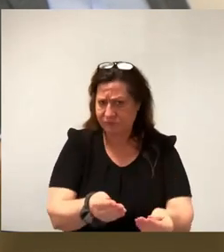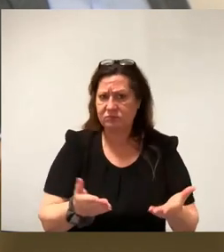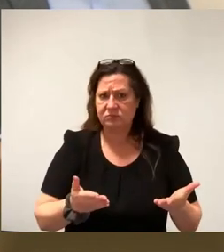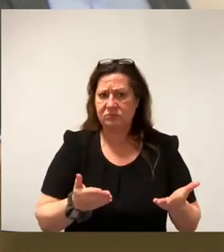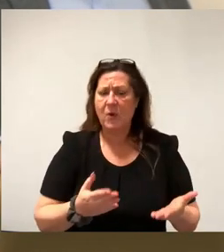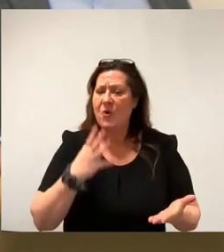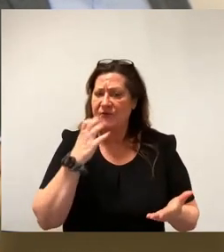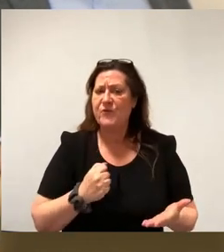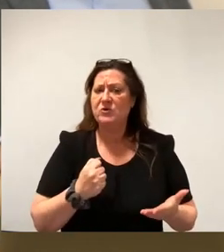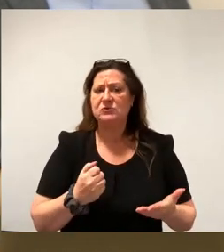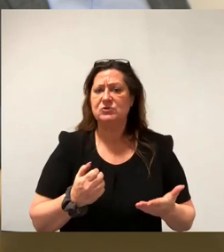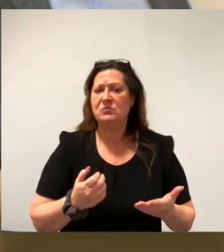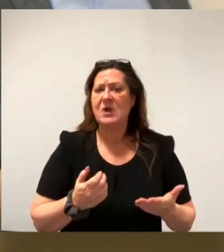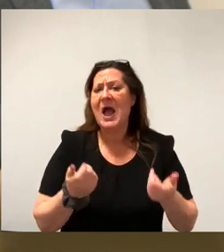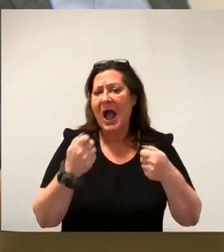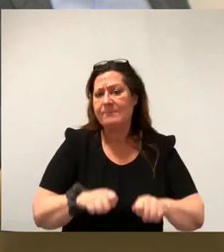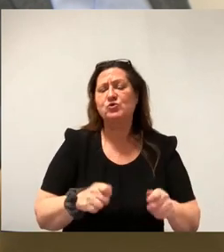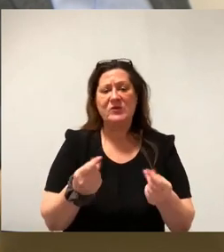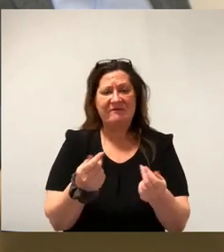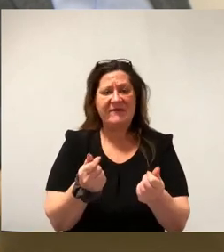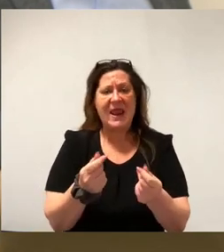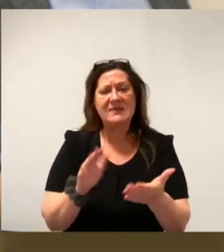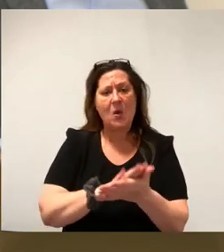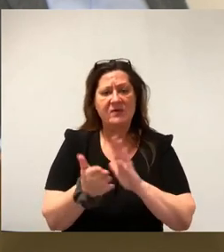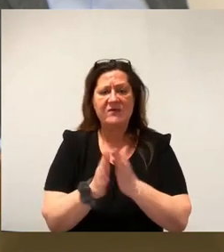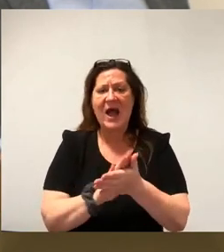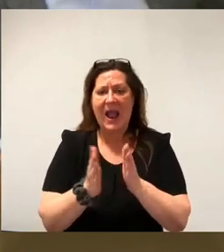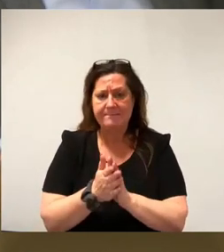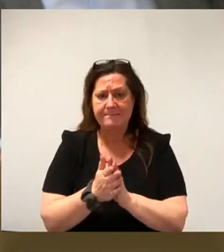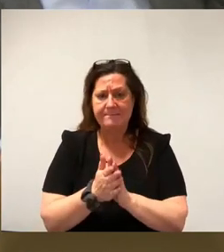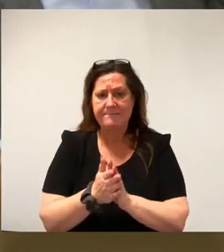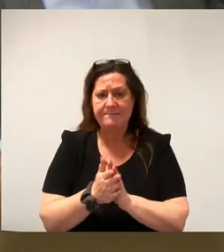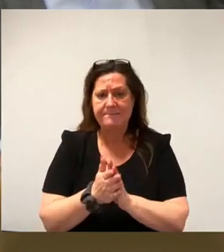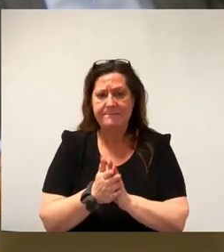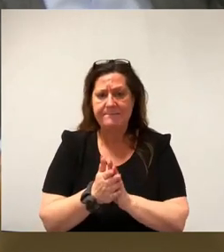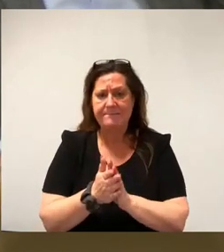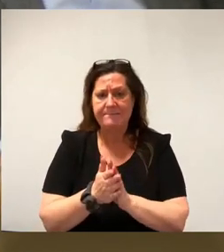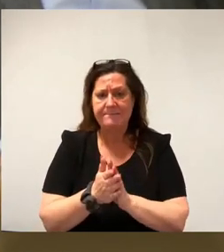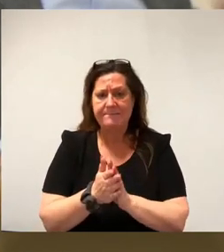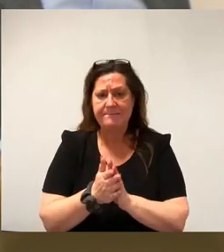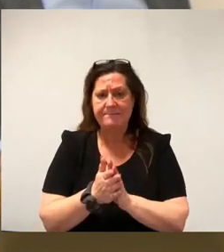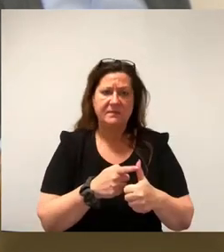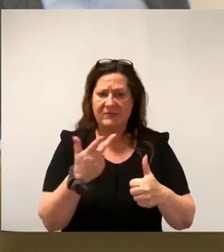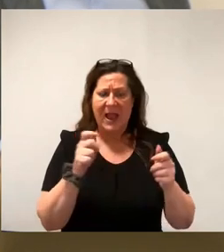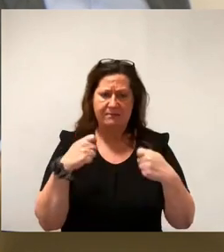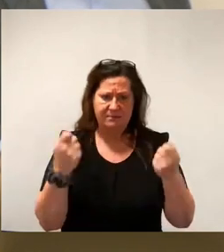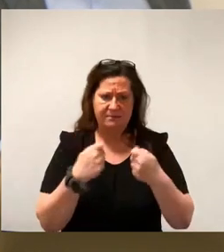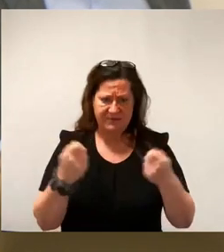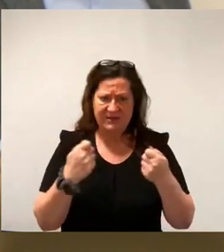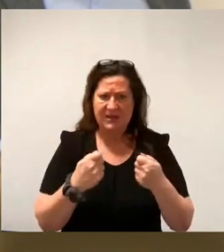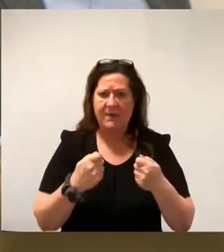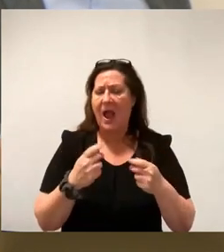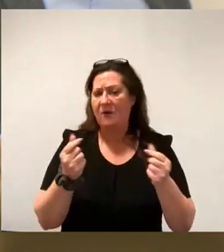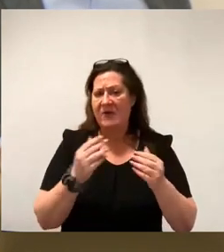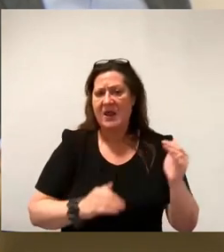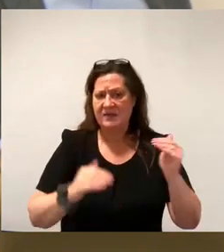Abschluss einer Finanzierungsvereinbarung zwischen den Verkehrsbetrieben und dem Thema Verlustausgleich kommen,